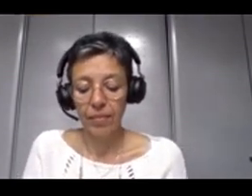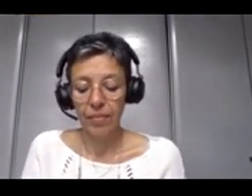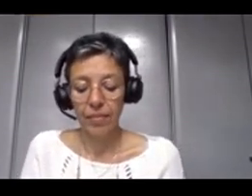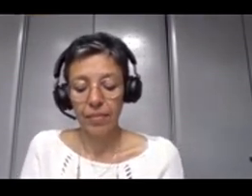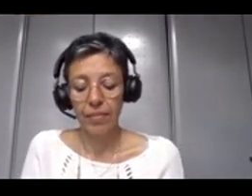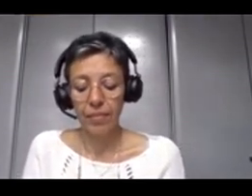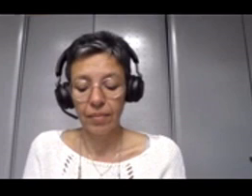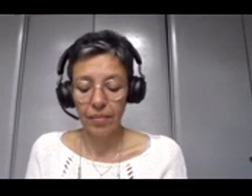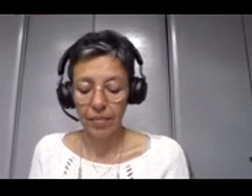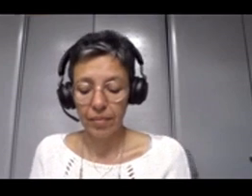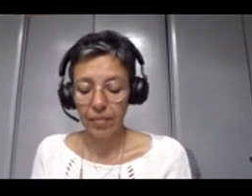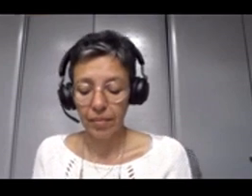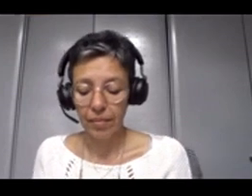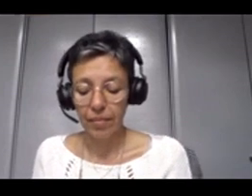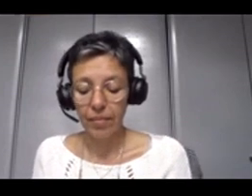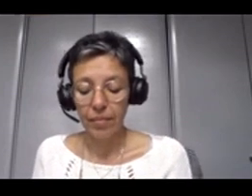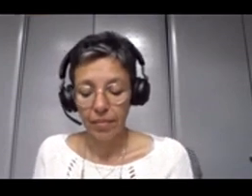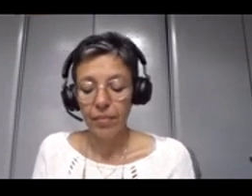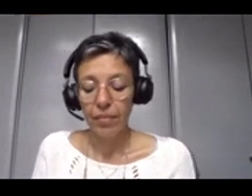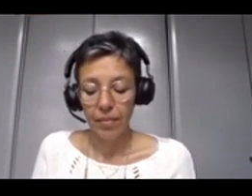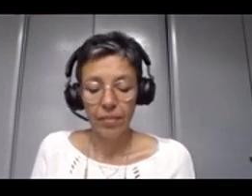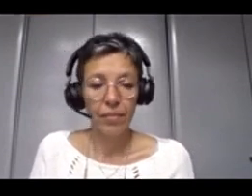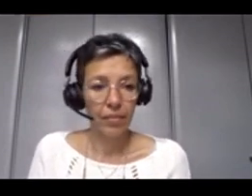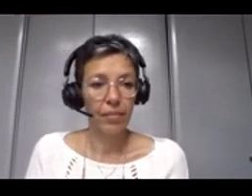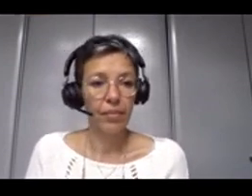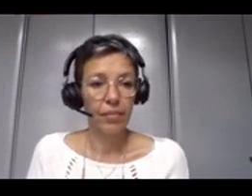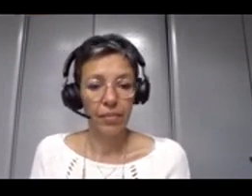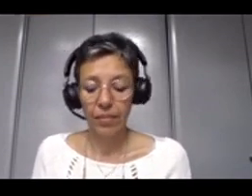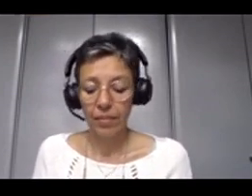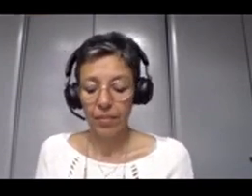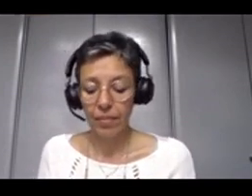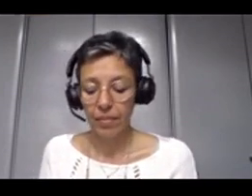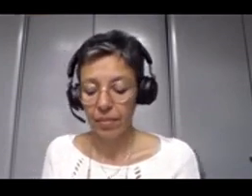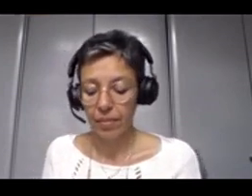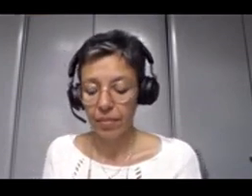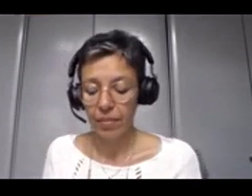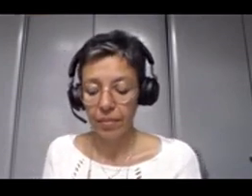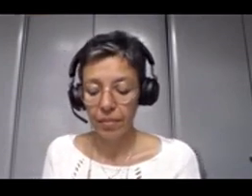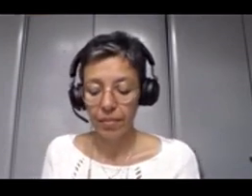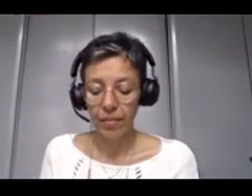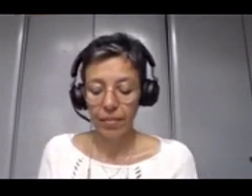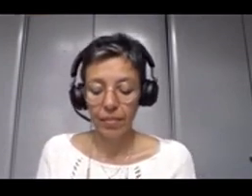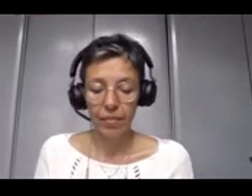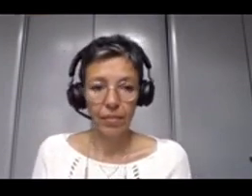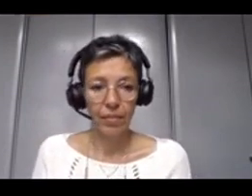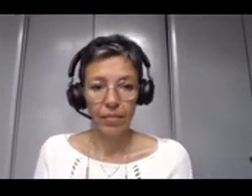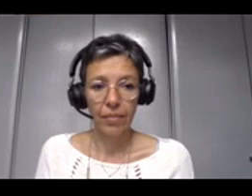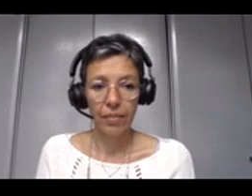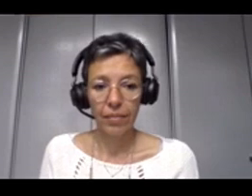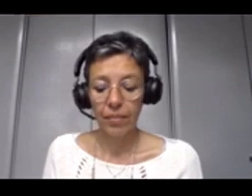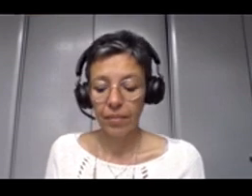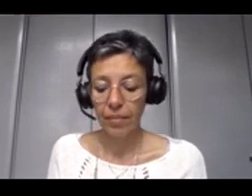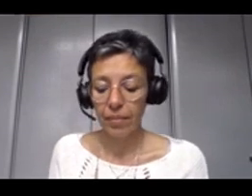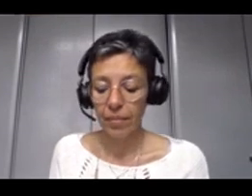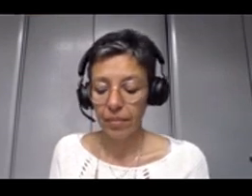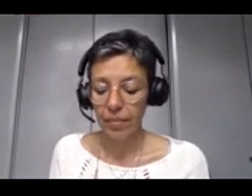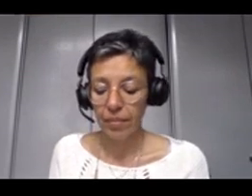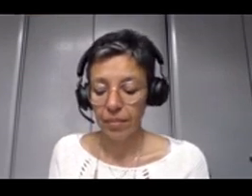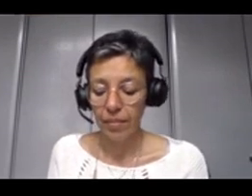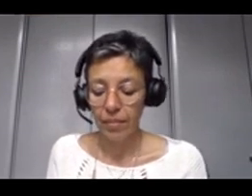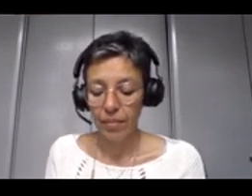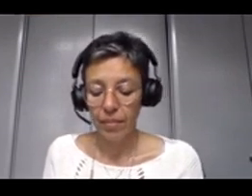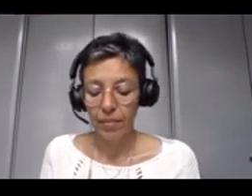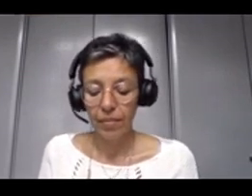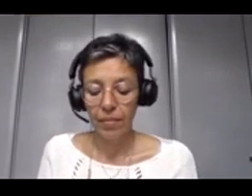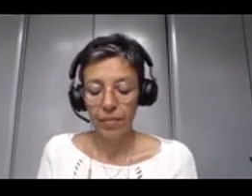pas, un schéma électrique, etc. Et c'est pour ça qu'on parle de conteneurs d'informations de manière à pouvoir englober plus largement l